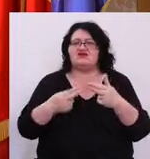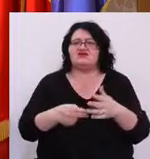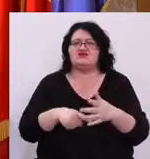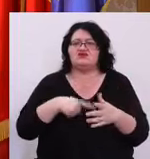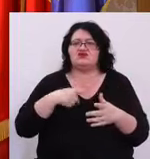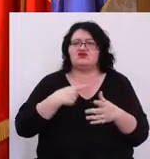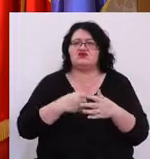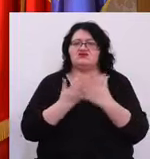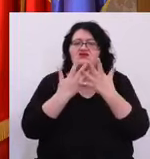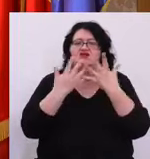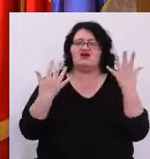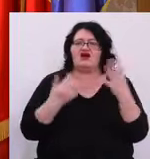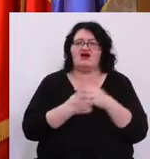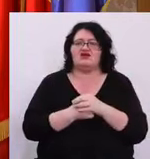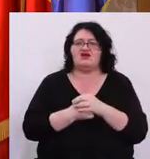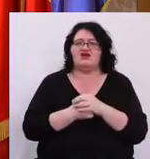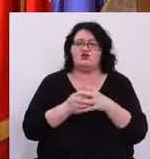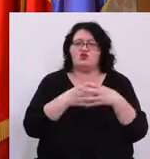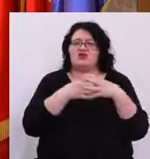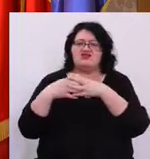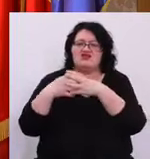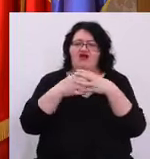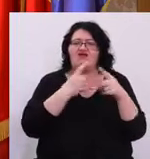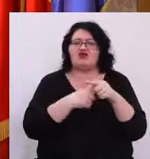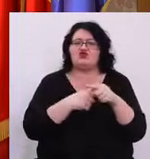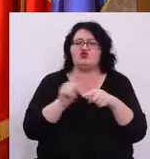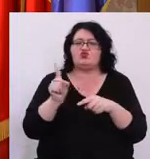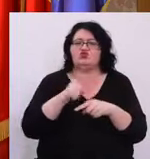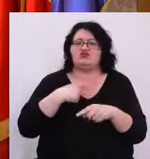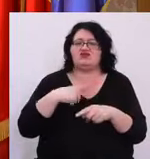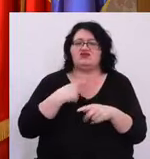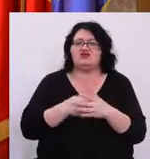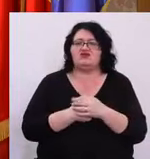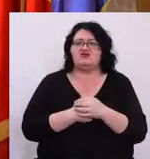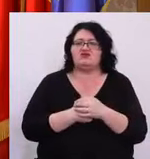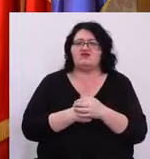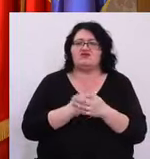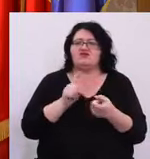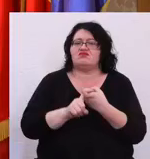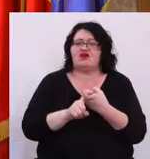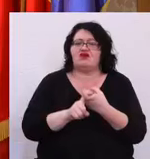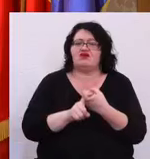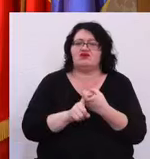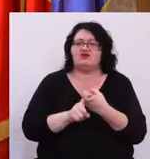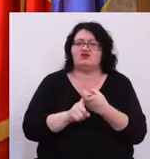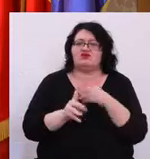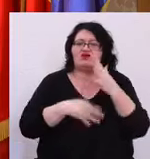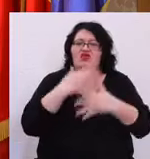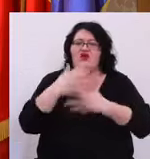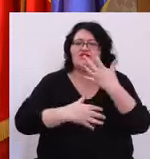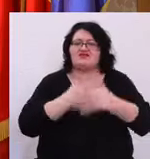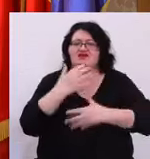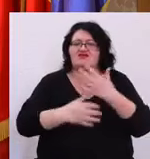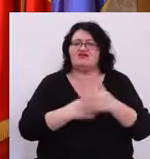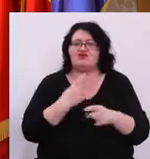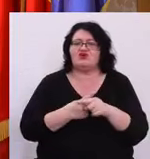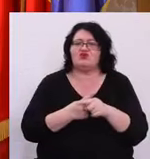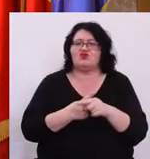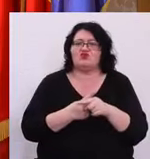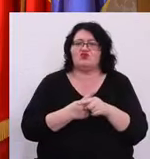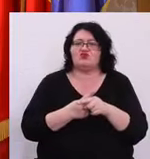sunt clare Sunt unitare și nu are rost să le amestecăm cu